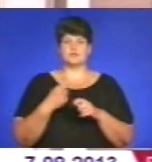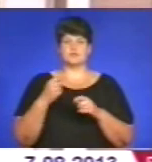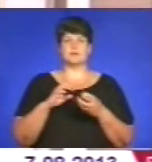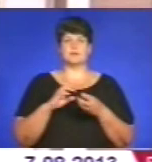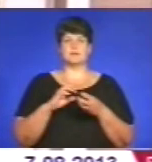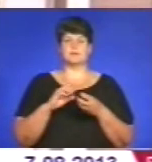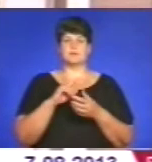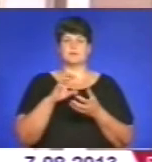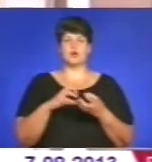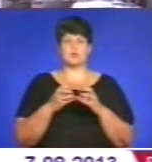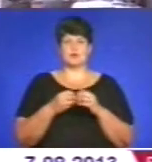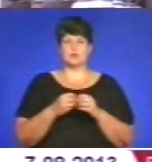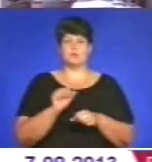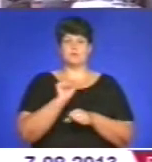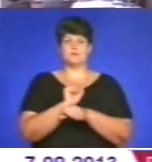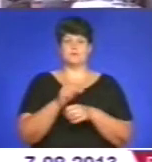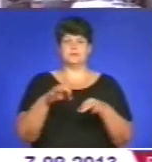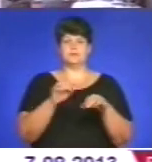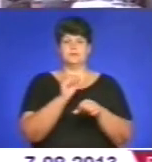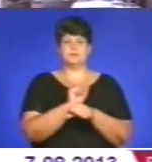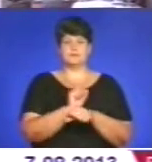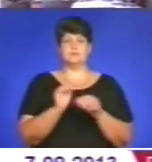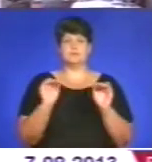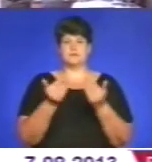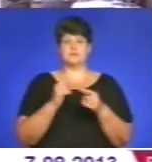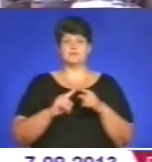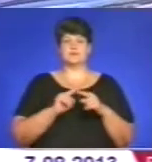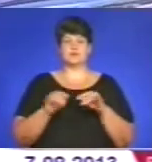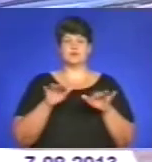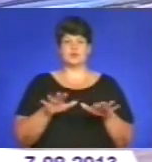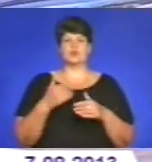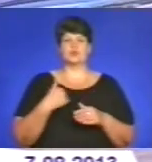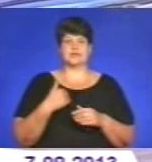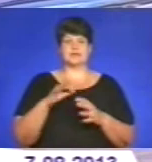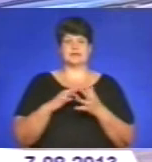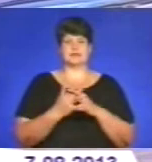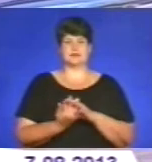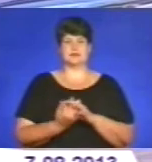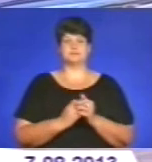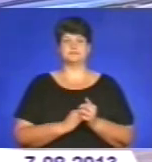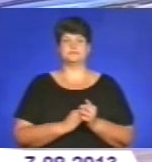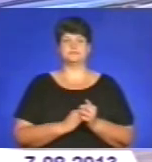паркування. Дехто звернувся, щоб зменшити швидкість руху транспорту у їх населених пунктах.